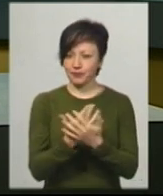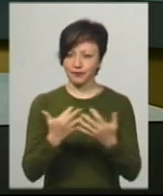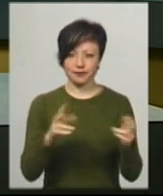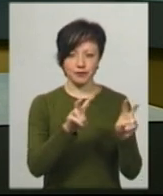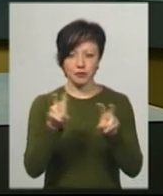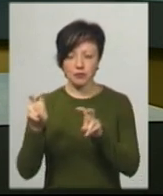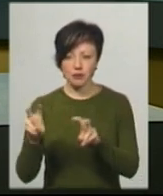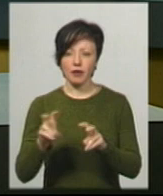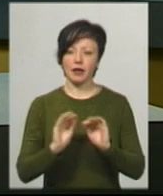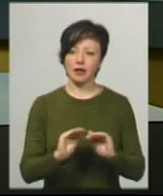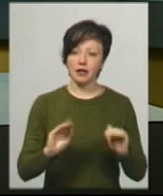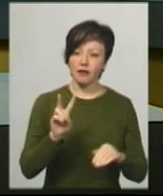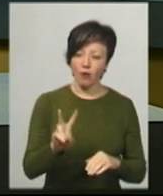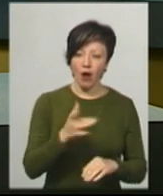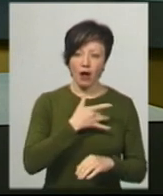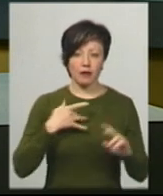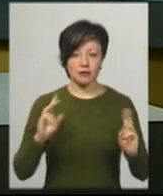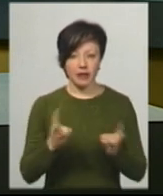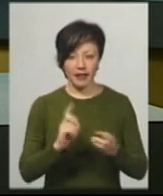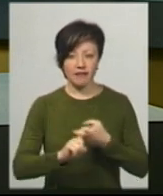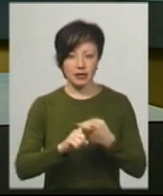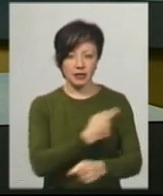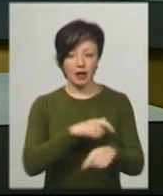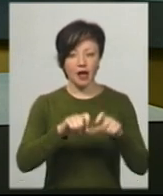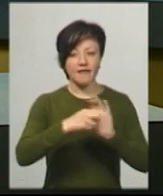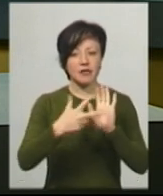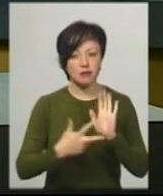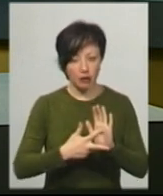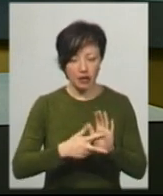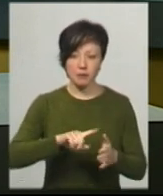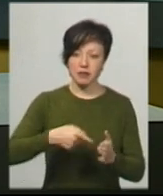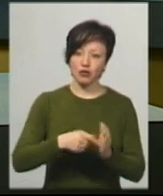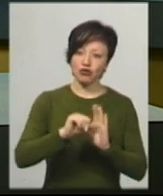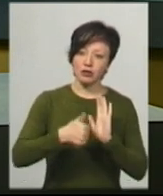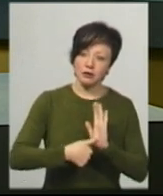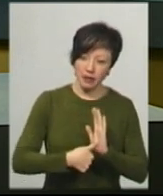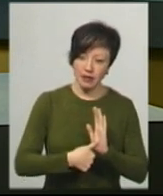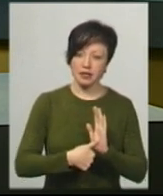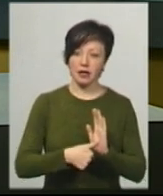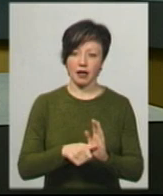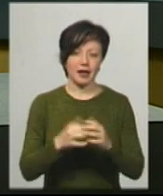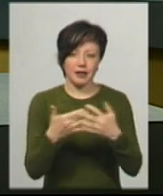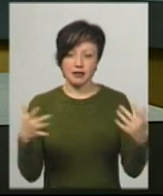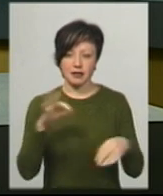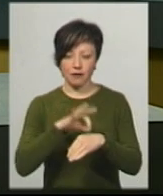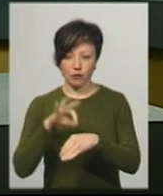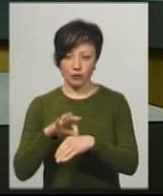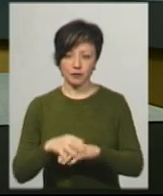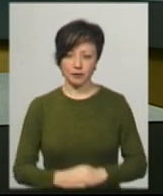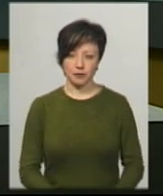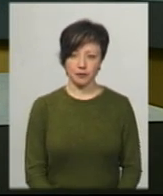них двоє дітей. Хворих з пневмоніями у інфекційній лікарні – 18, у міській – 16, в дичаті лікарні – шестеро.